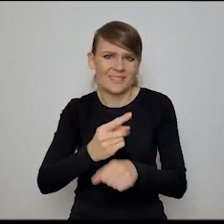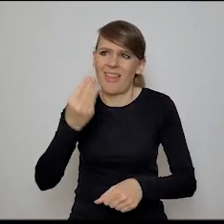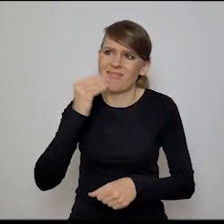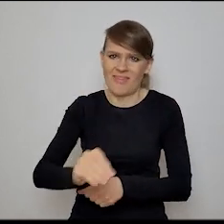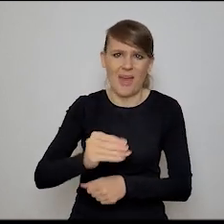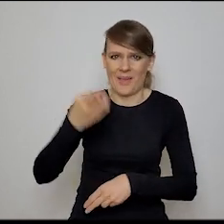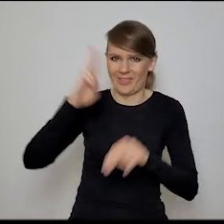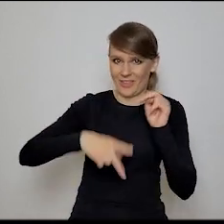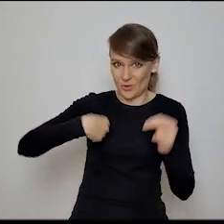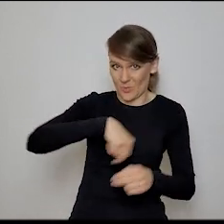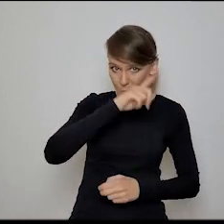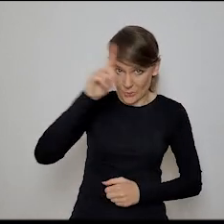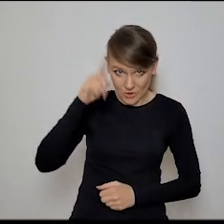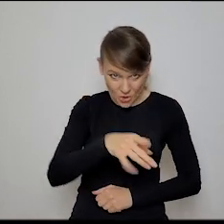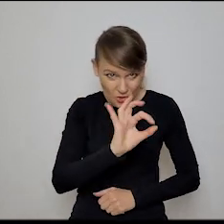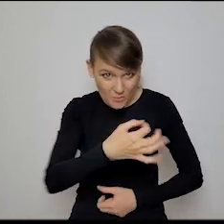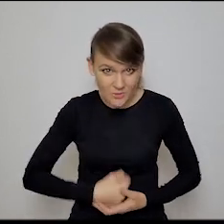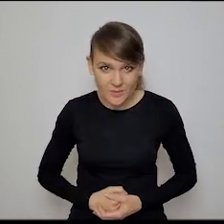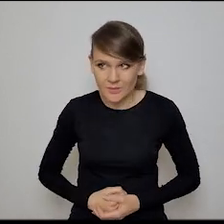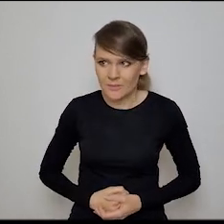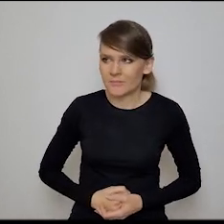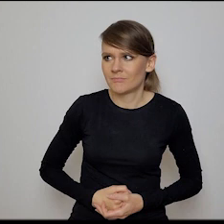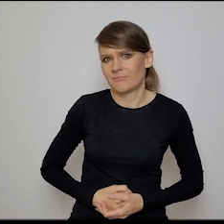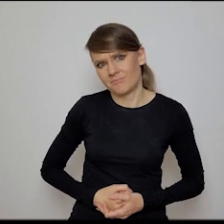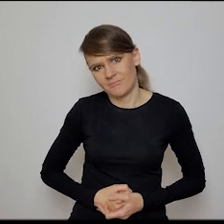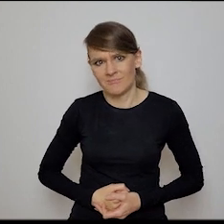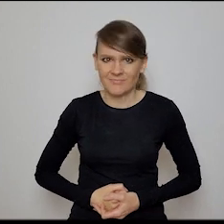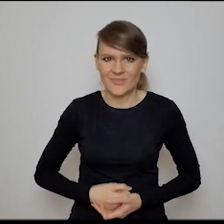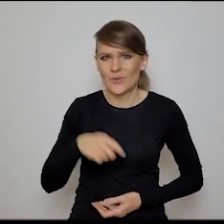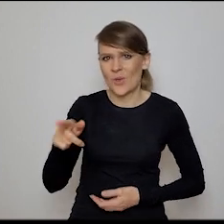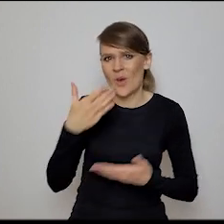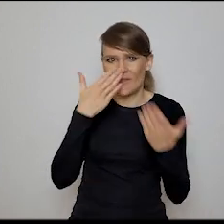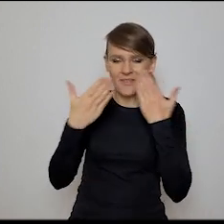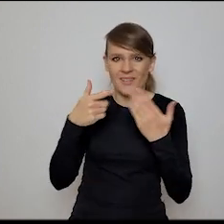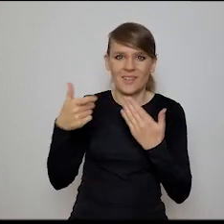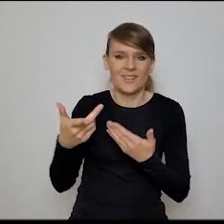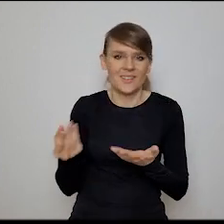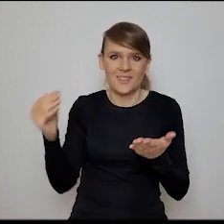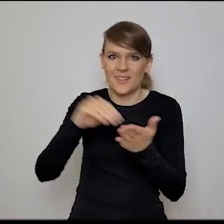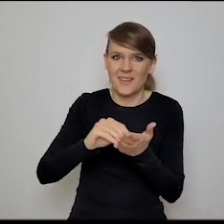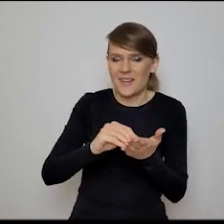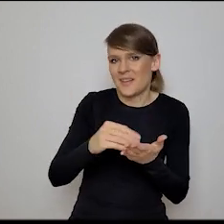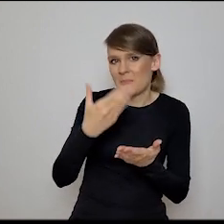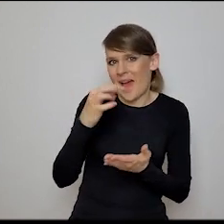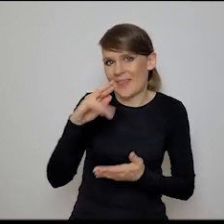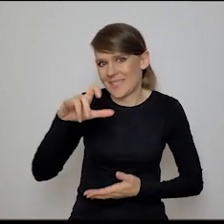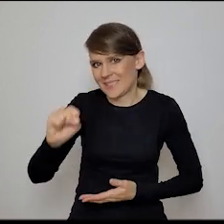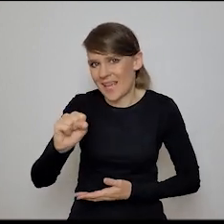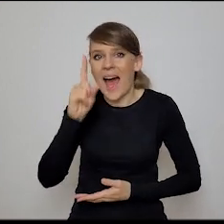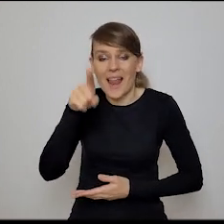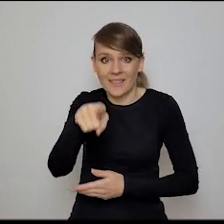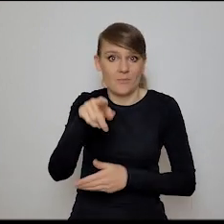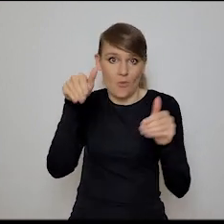Czy to jest ten model? taka jakaś maskowa matryca tak naprawdę, której wiesz, no ale jakbyś porozmawiał tam z niektórymi